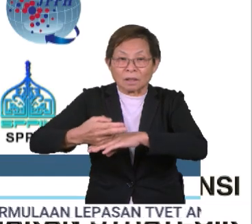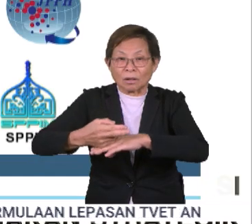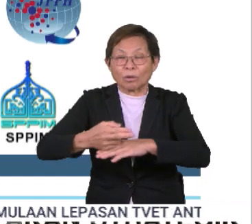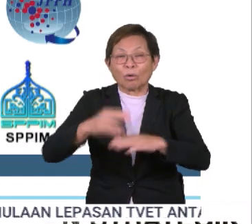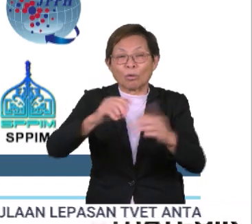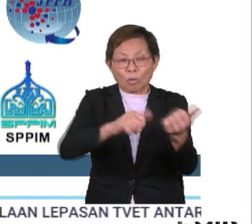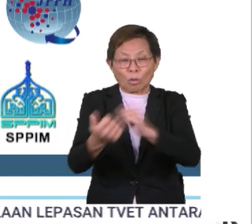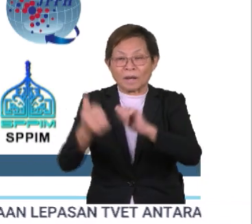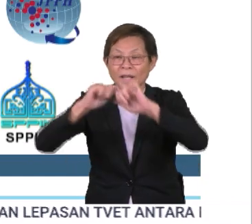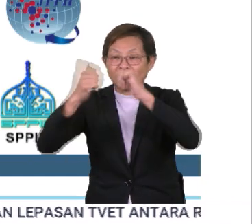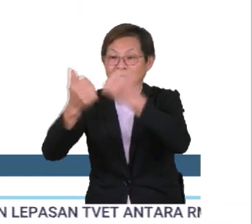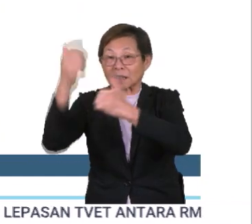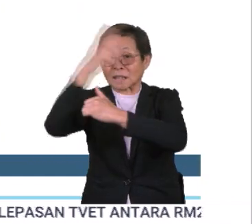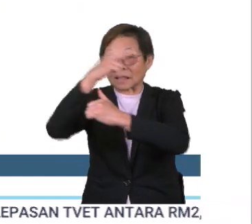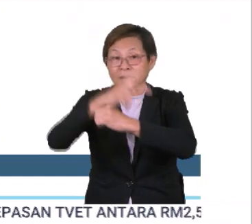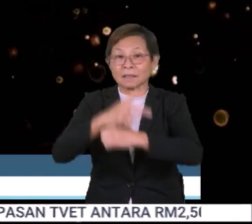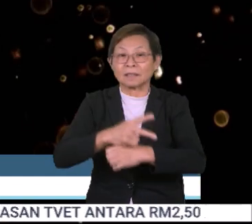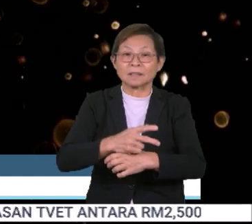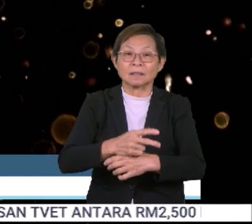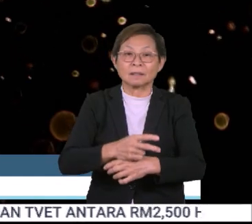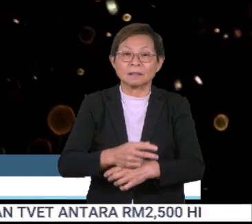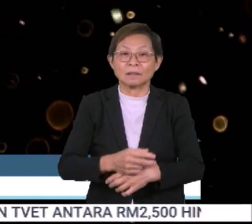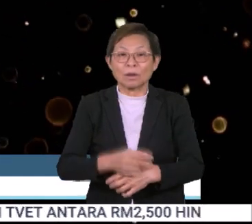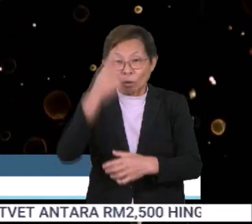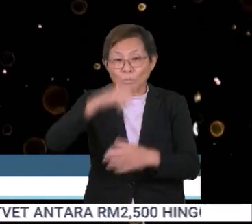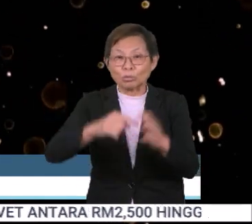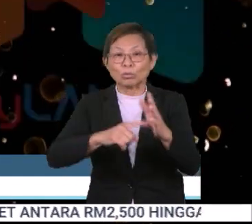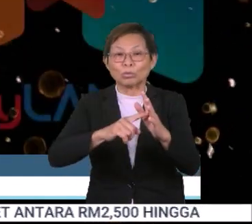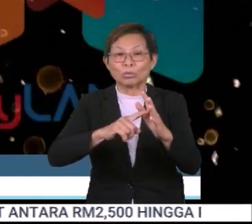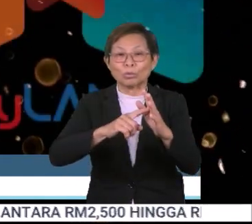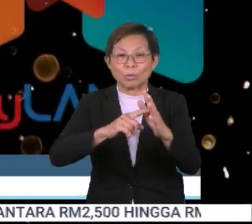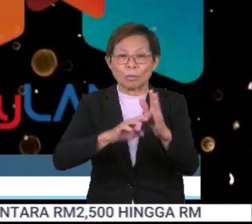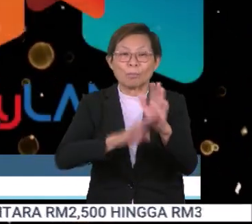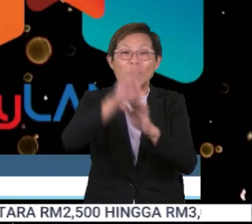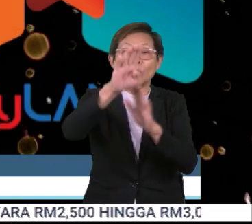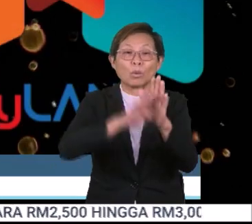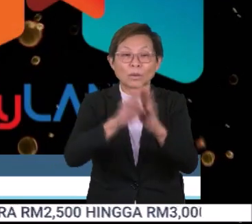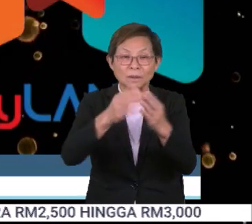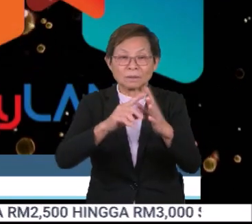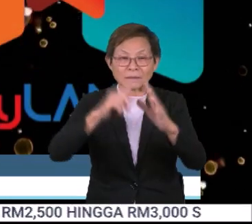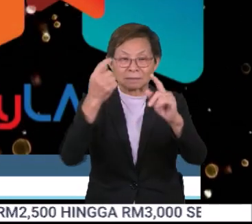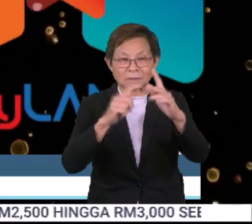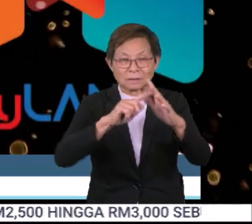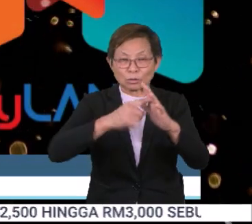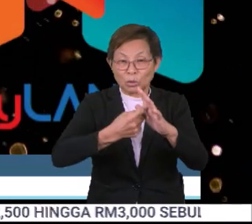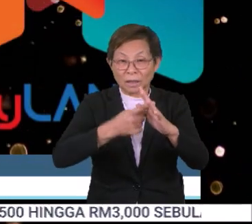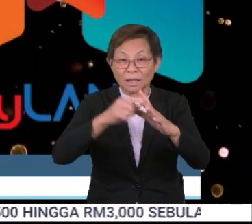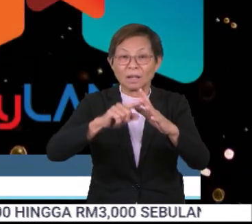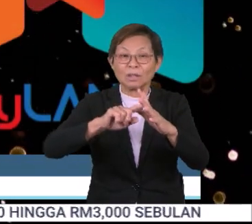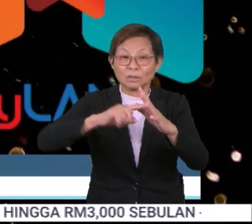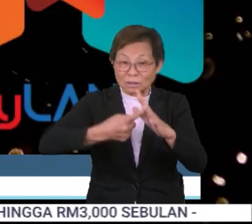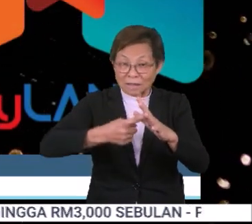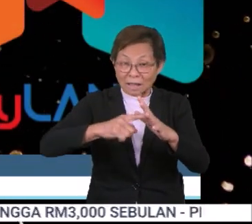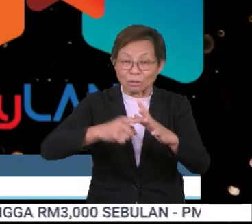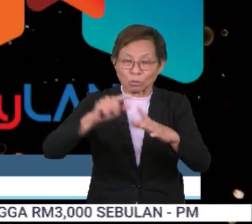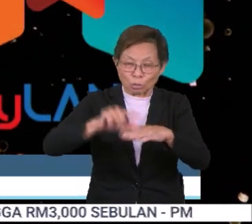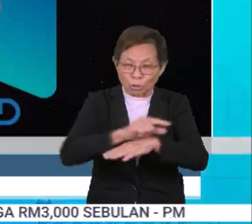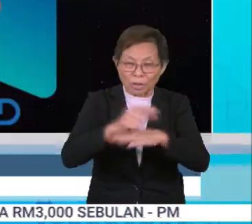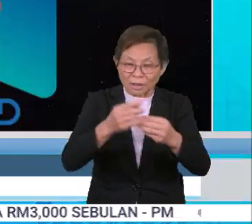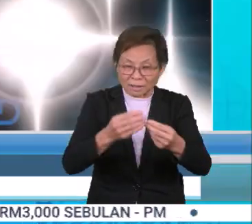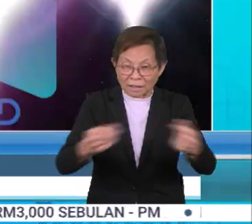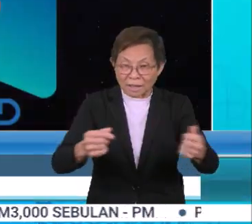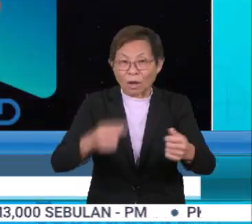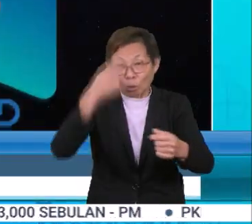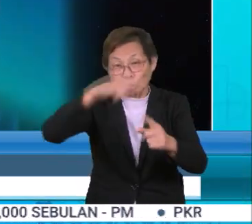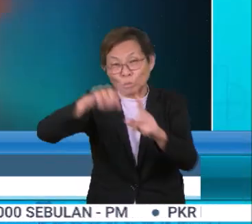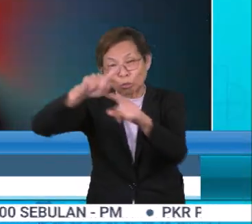ataupun yang kita kenali sebagai kementerian jabatan pengguna membangunkan tanah-tanah yang sepatutnya dibangun untuk pelbagai tujuan.